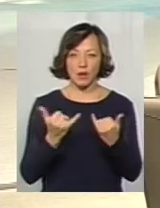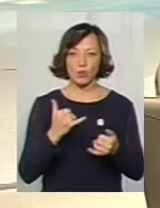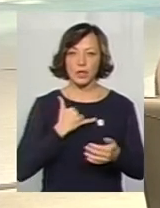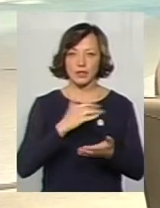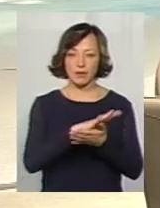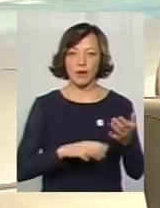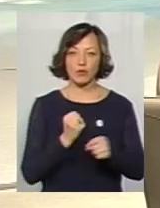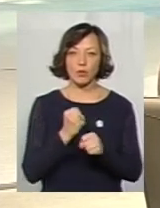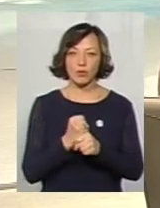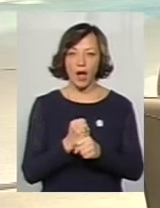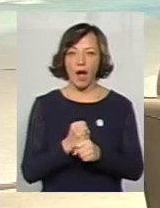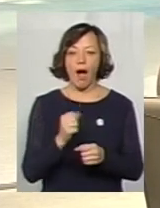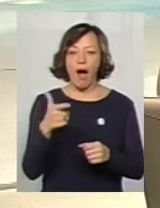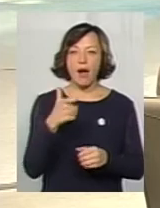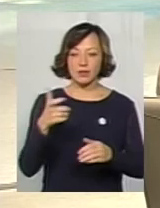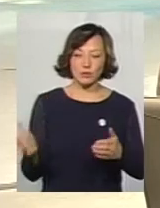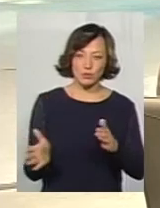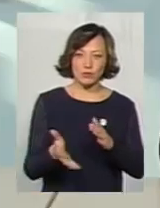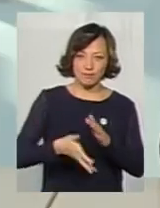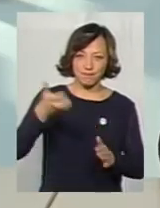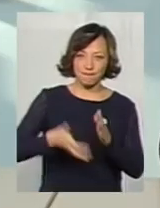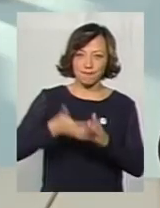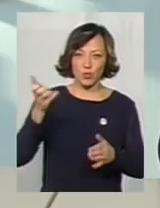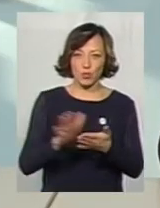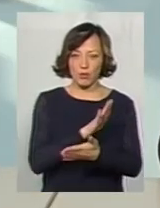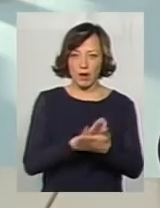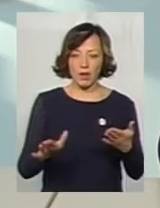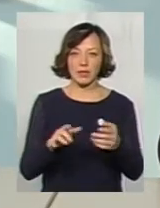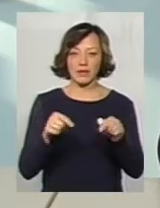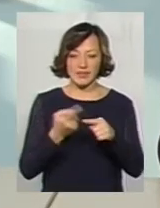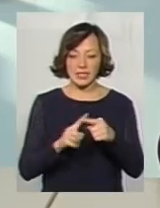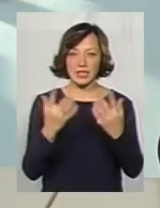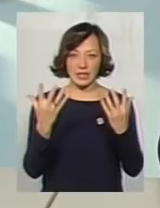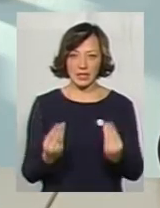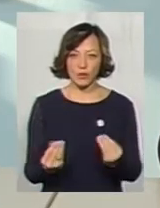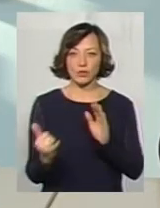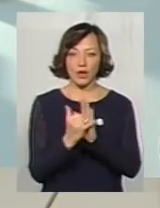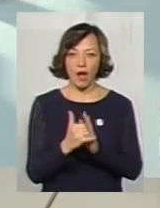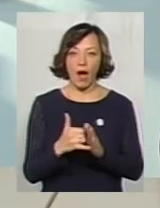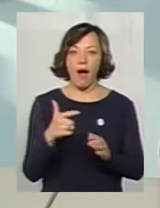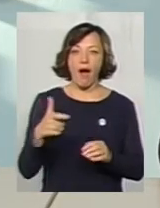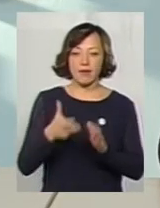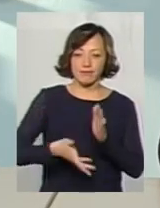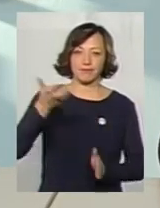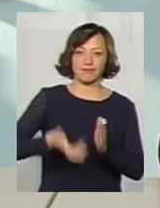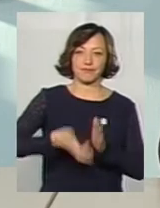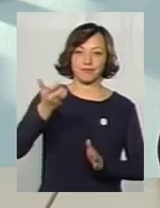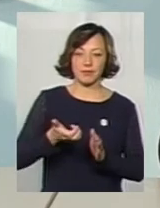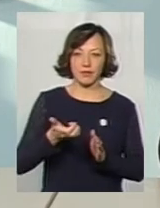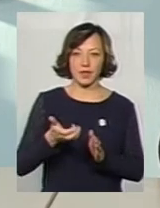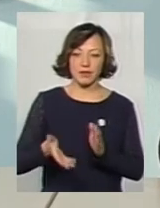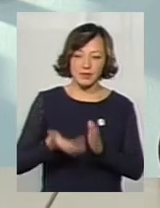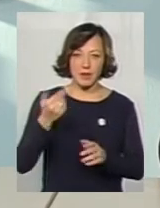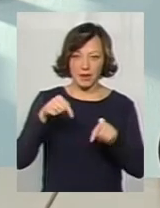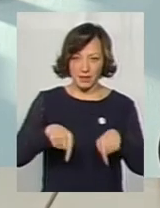тривають роботи по дегазації. Буквально в ці дні ми встановлюємо дегазаційну установку, яка буде видобувати газ. Ми заберемо